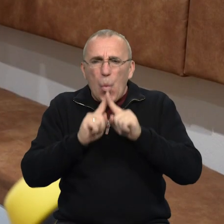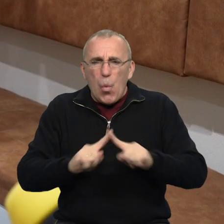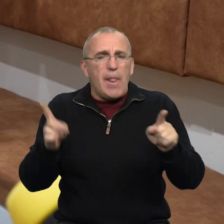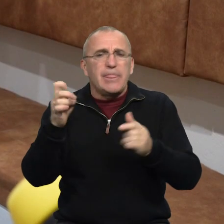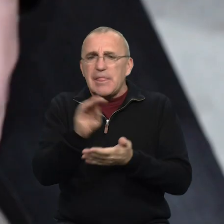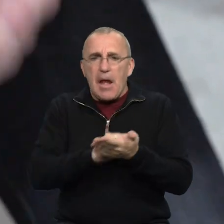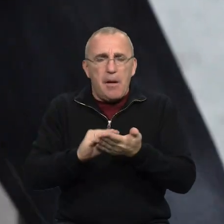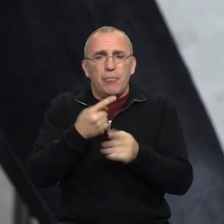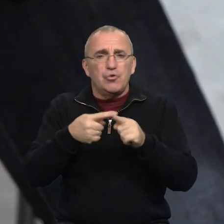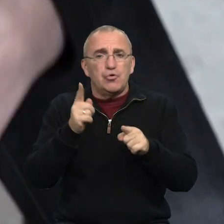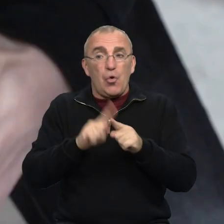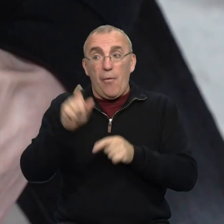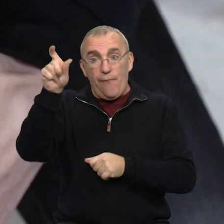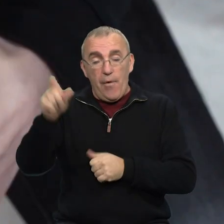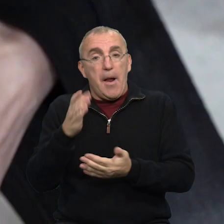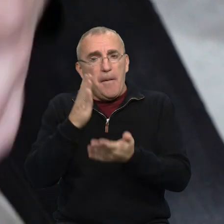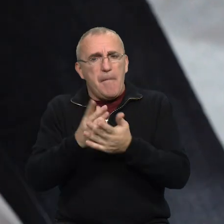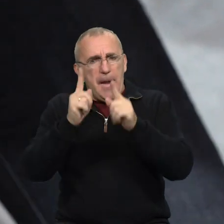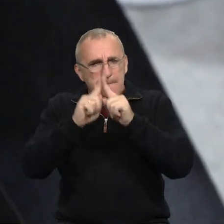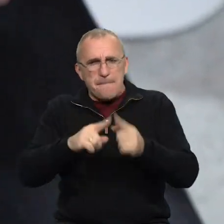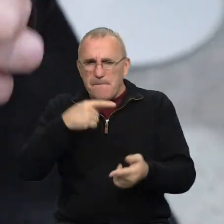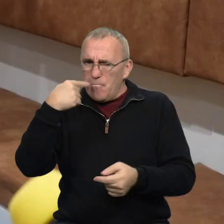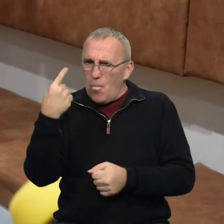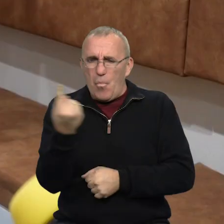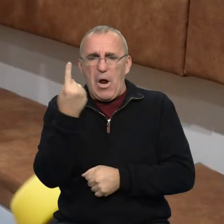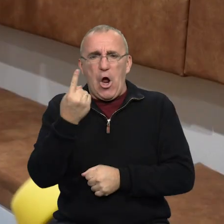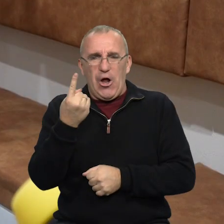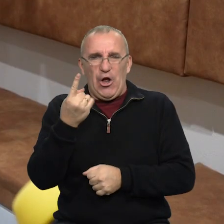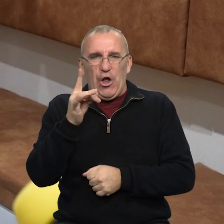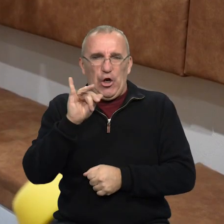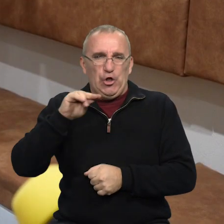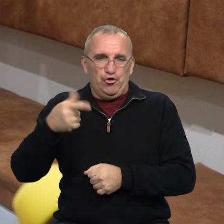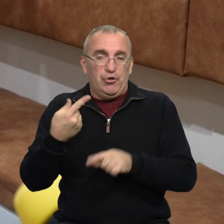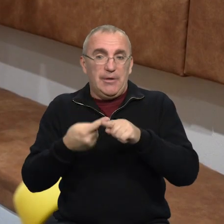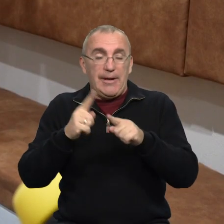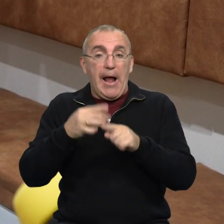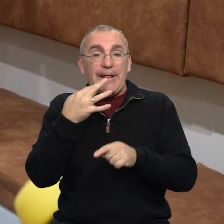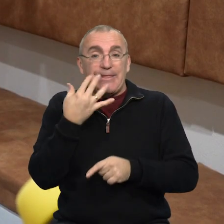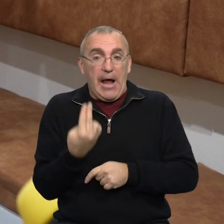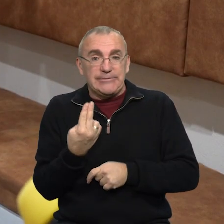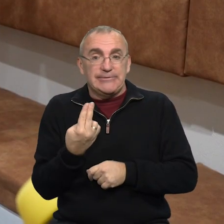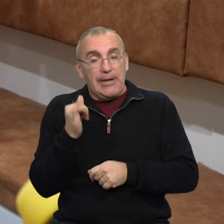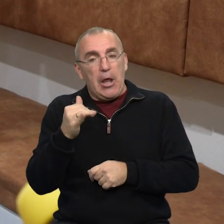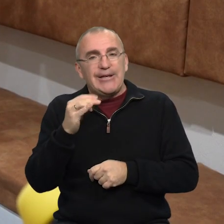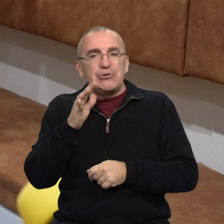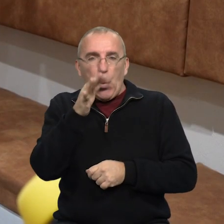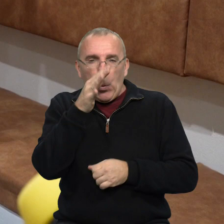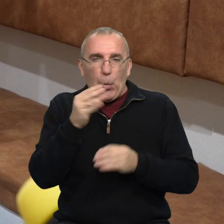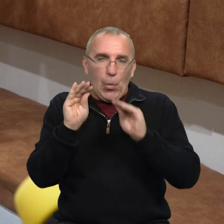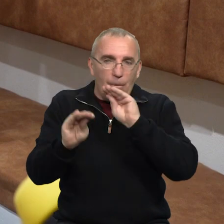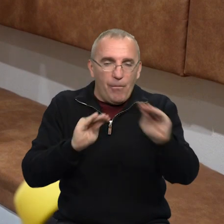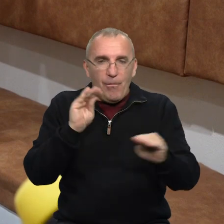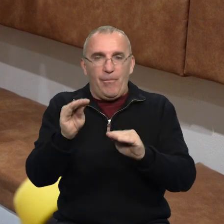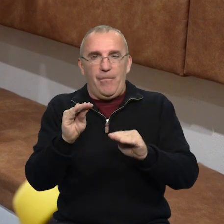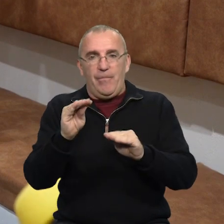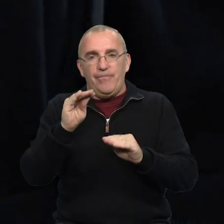унікально неповторна, щоб власник мав унікальну річ. Тут така націоналістична ідея, але з гумором. Тут